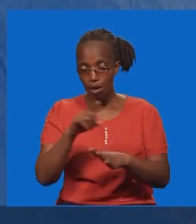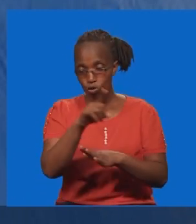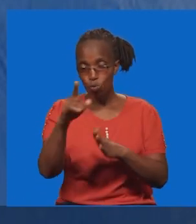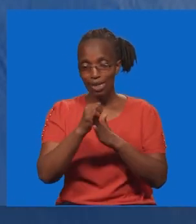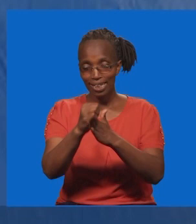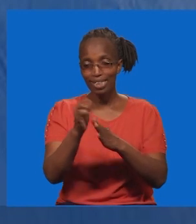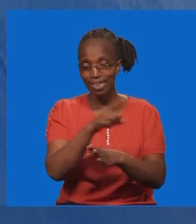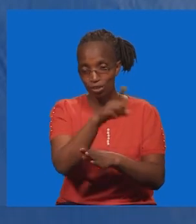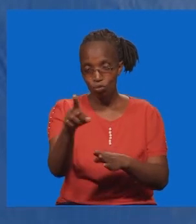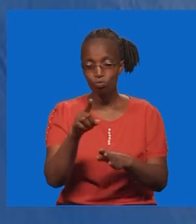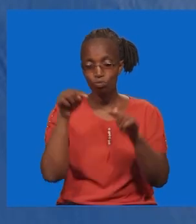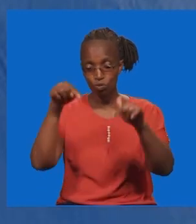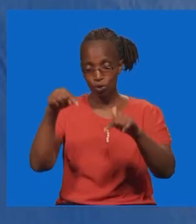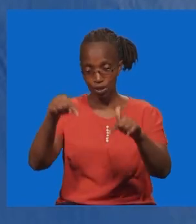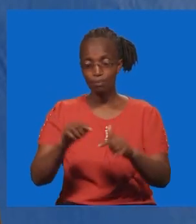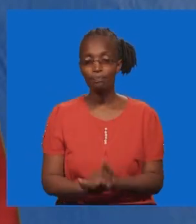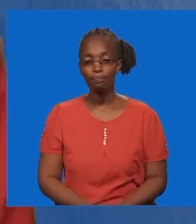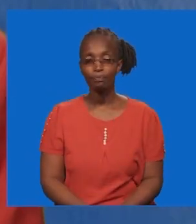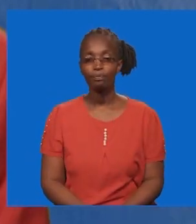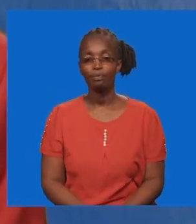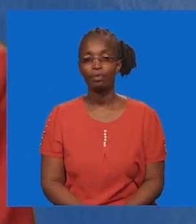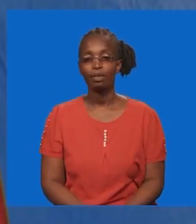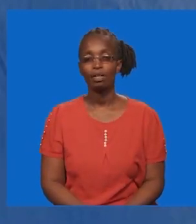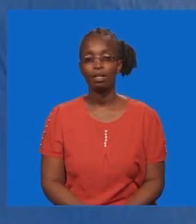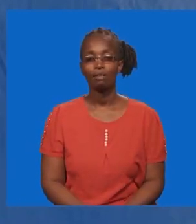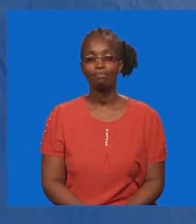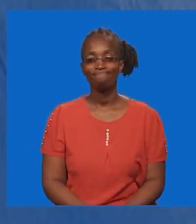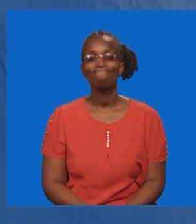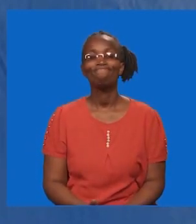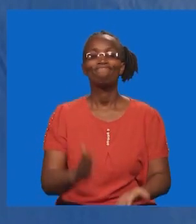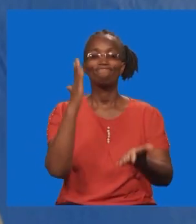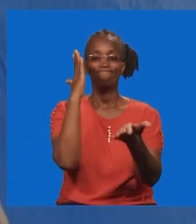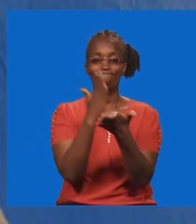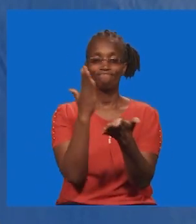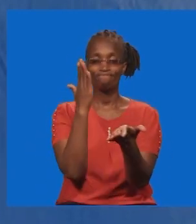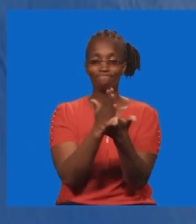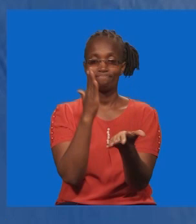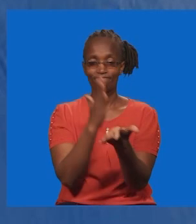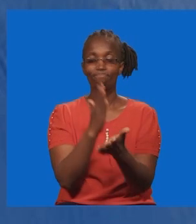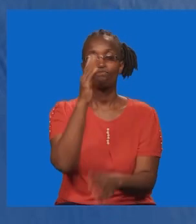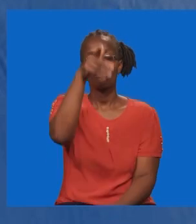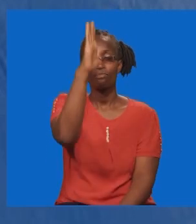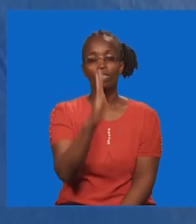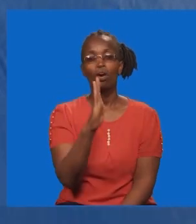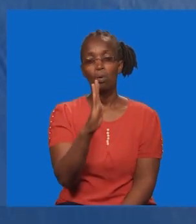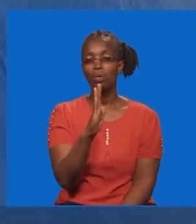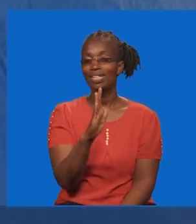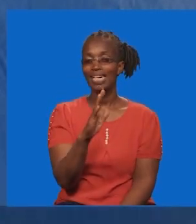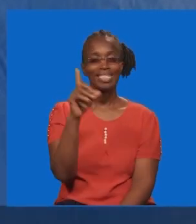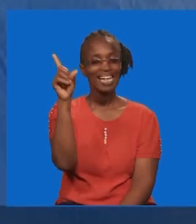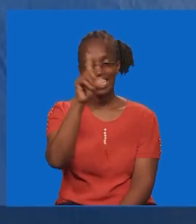kuelekeze katika mambo yote ya siku ya leo. Asande sana. Ni kweli kabisa